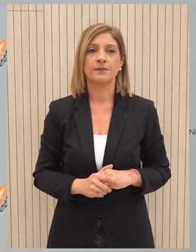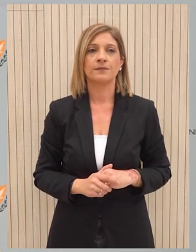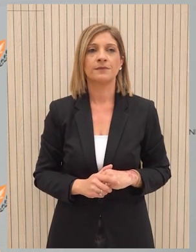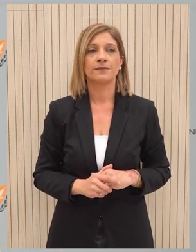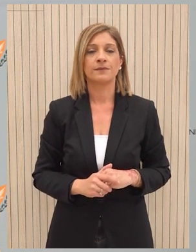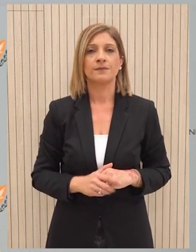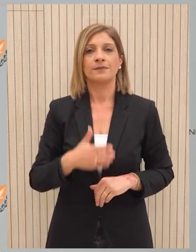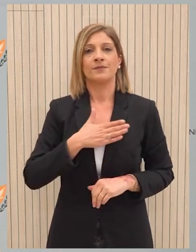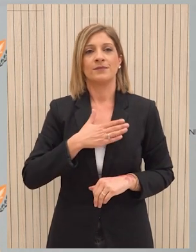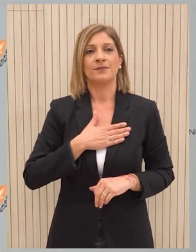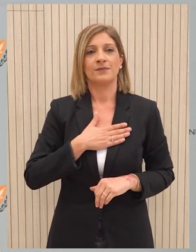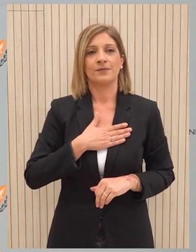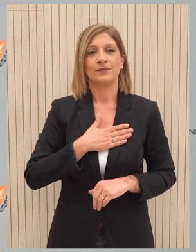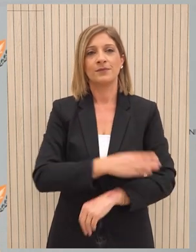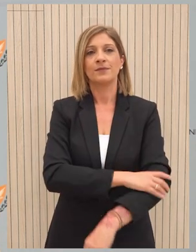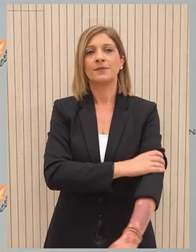Σας ευχαριστώ.